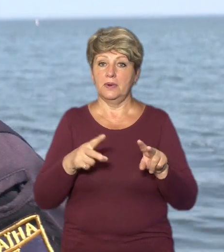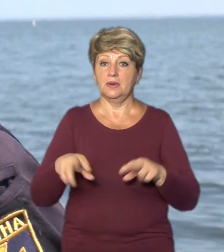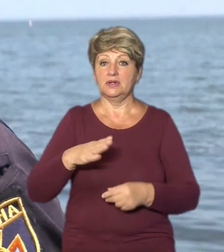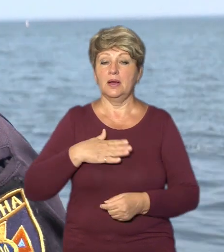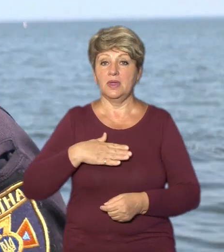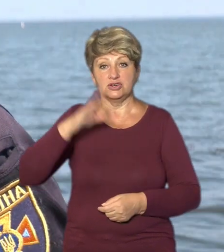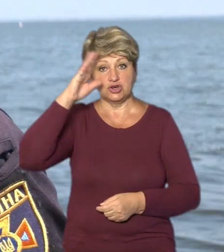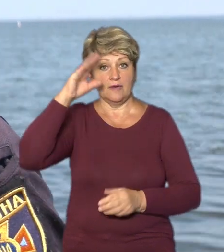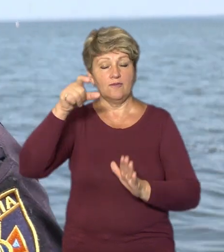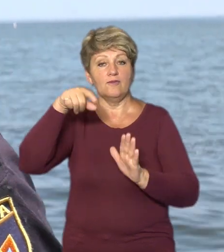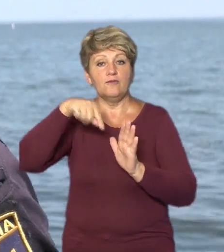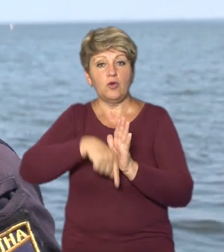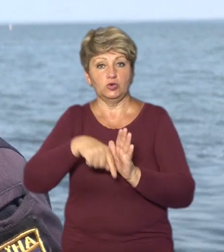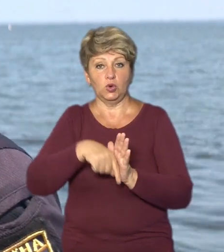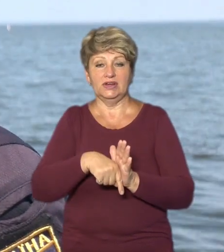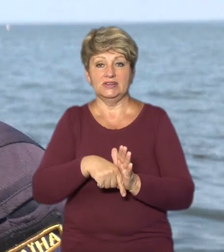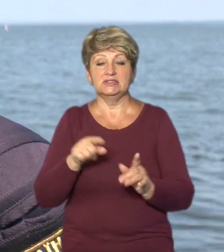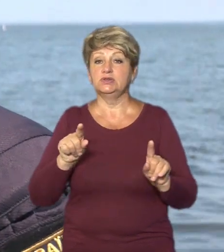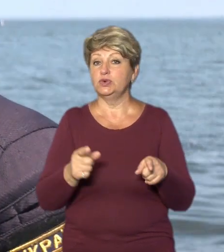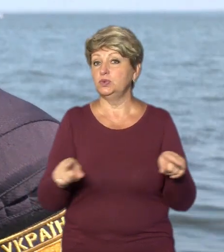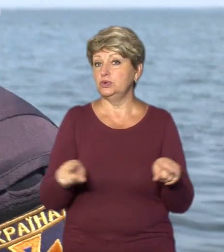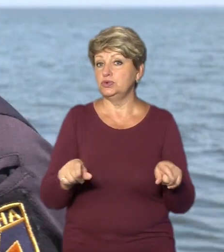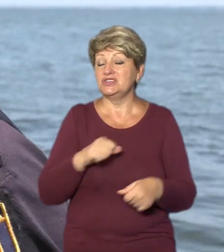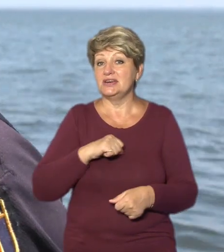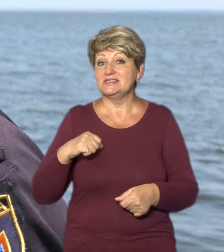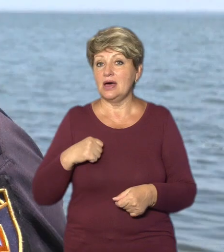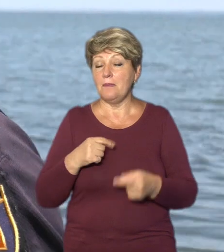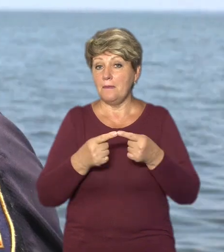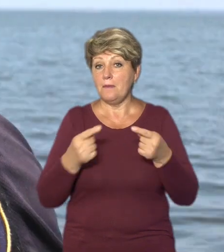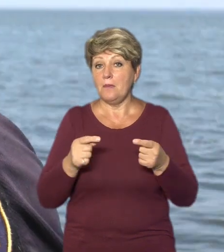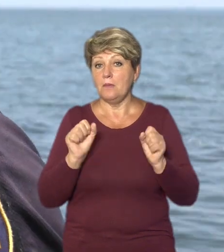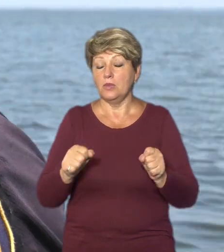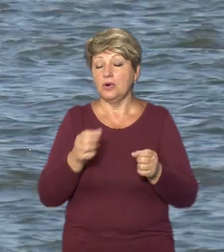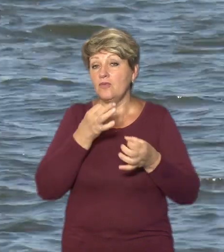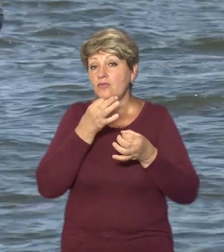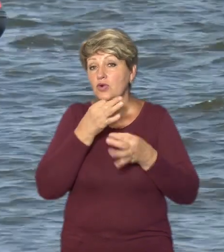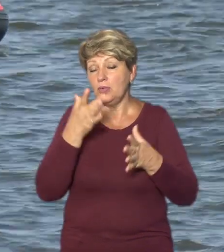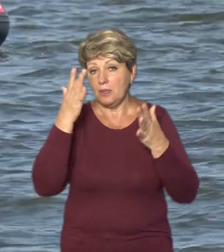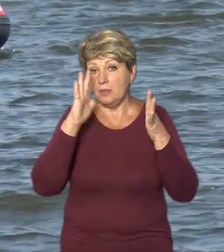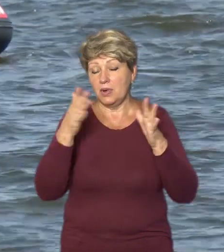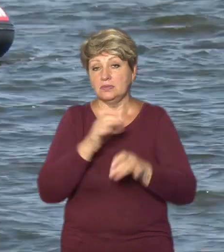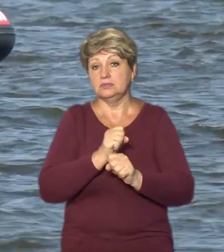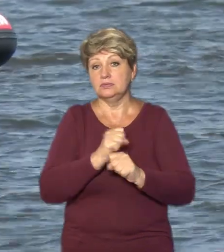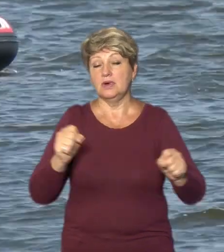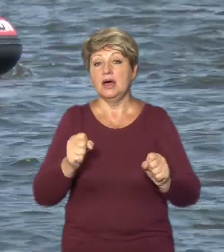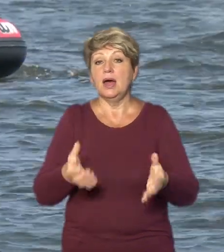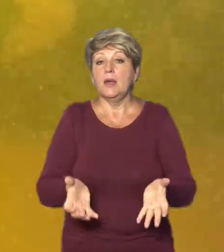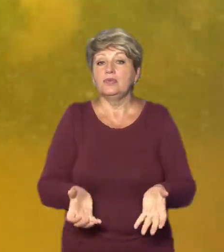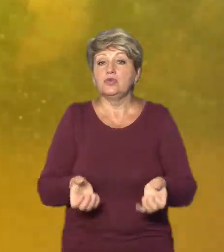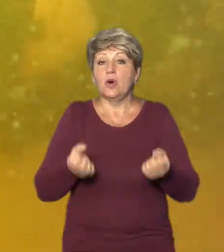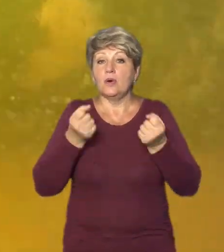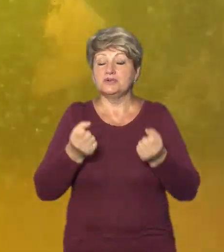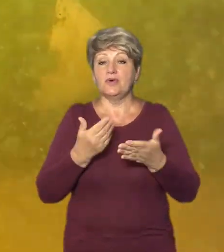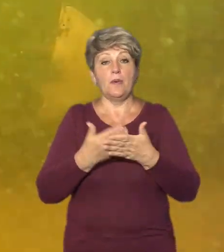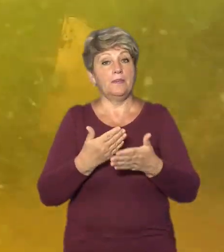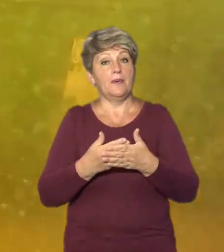водолазів, тому що сам предмет може здетонувати в будь-який момент. Діставати підозрілий предмет